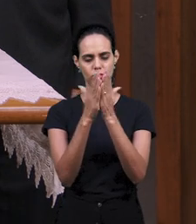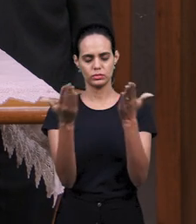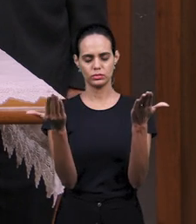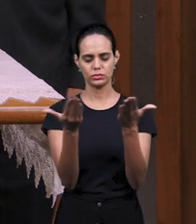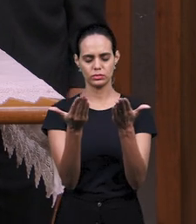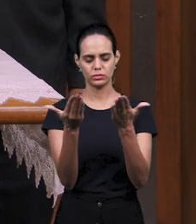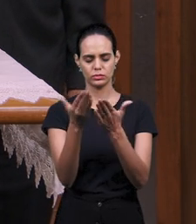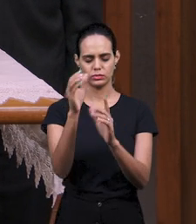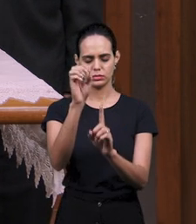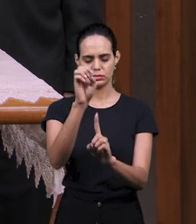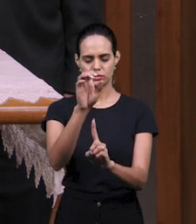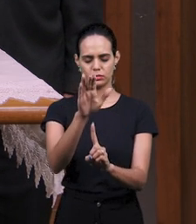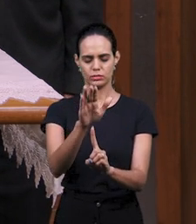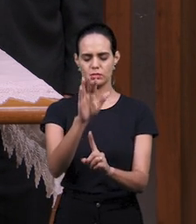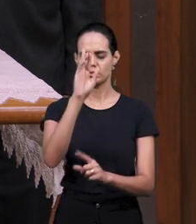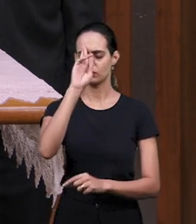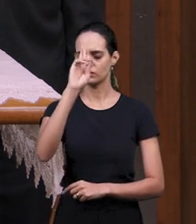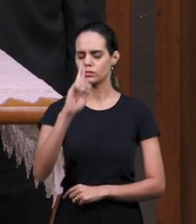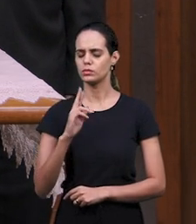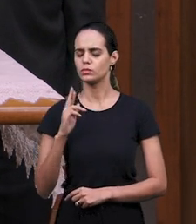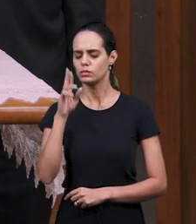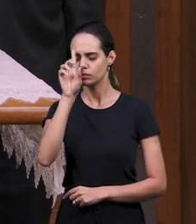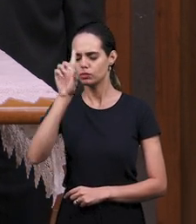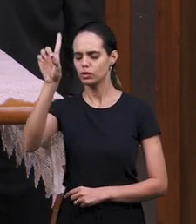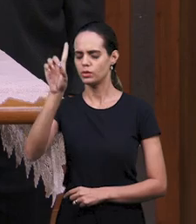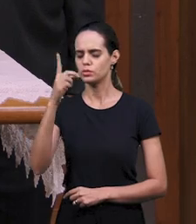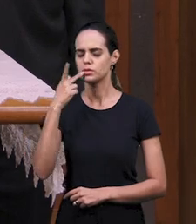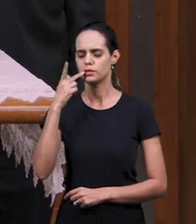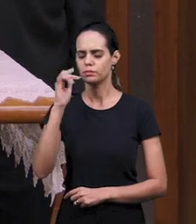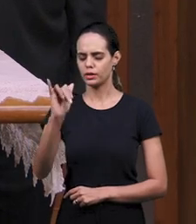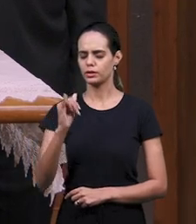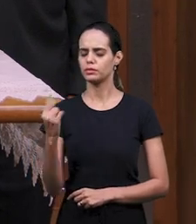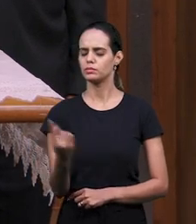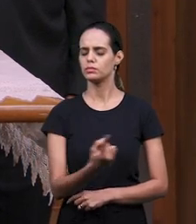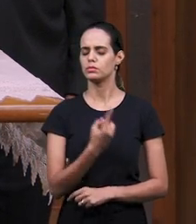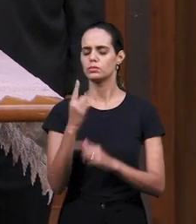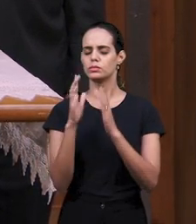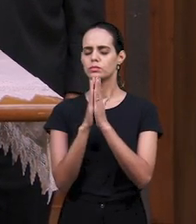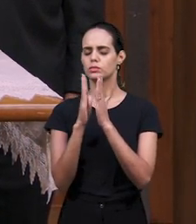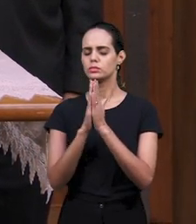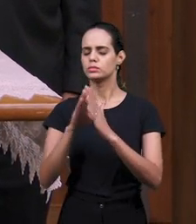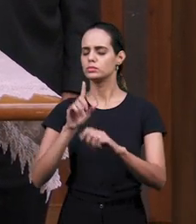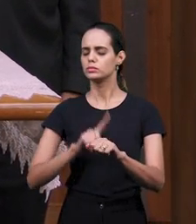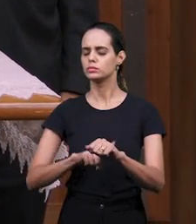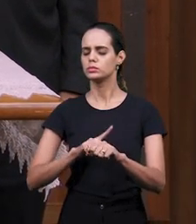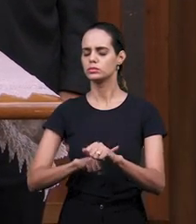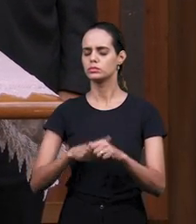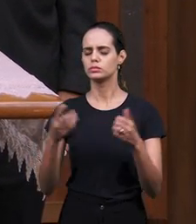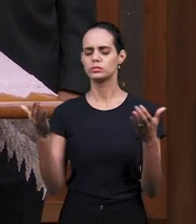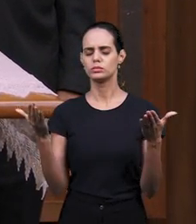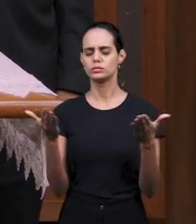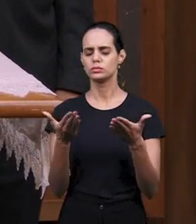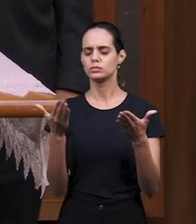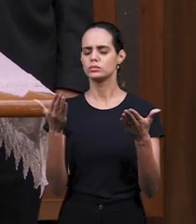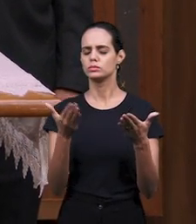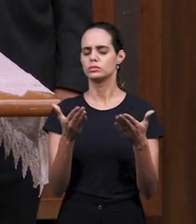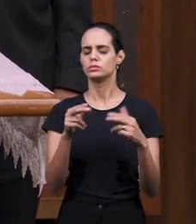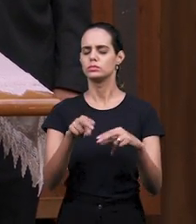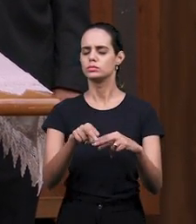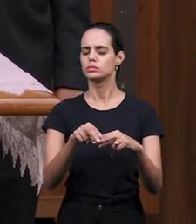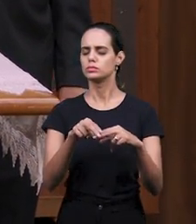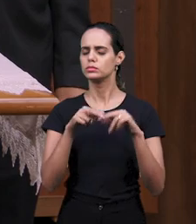Господь и Бог, Отец, мы к тебе молимся о всех семьях, которые